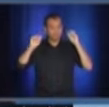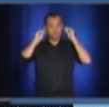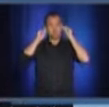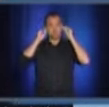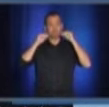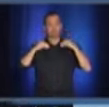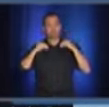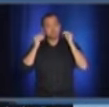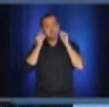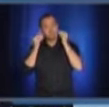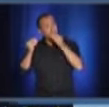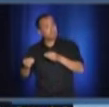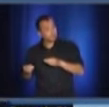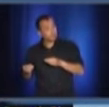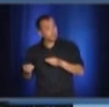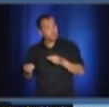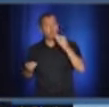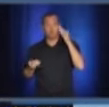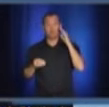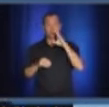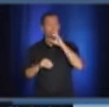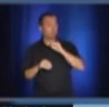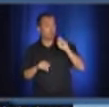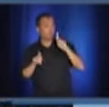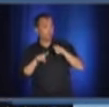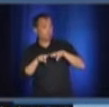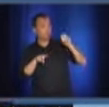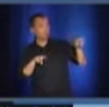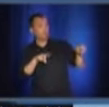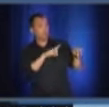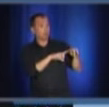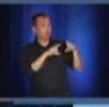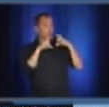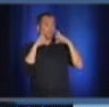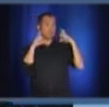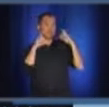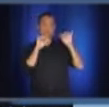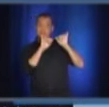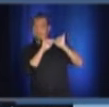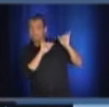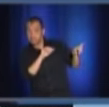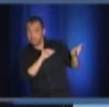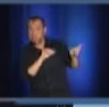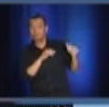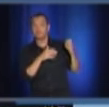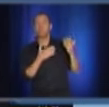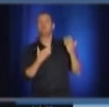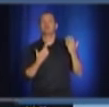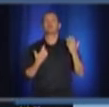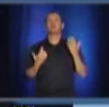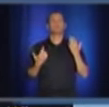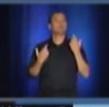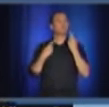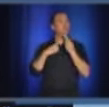élevé, c'est des gens âgés, peuvent garder leur masque. C'est très différent d'un scénario